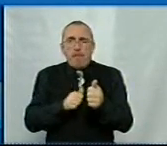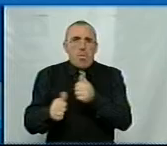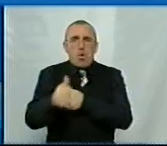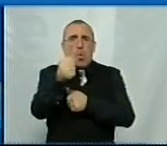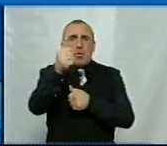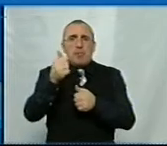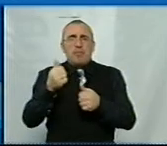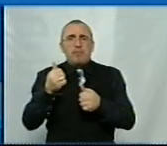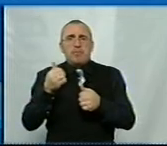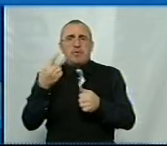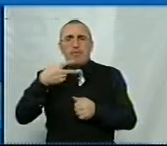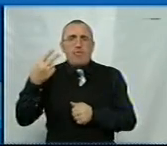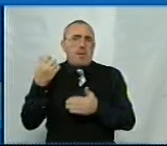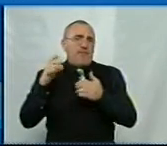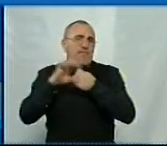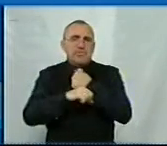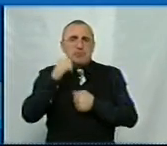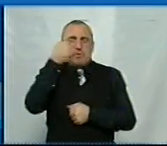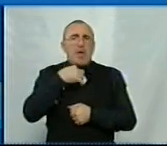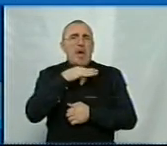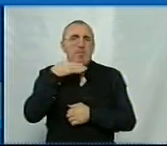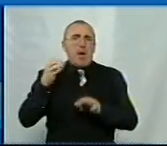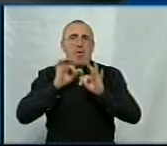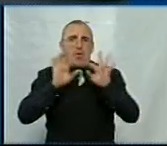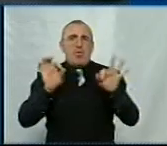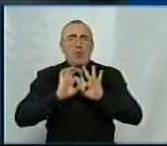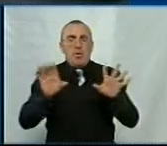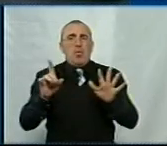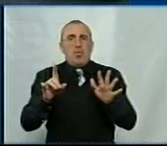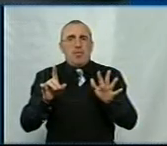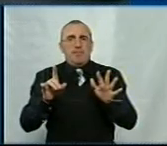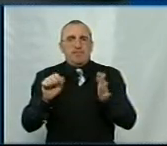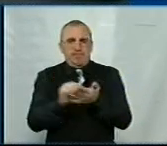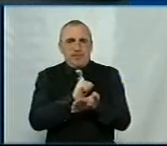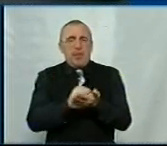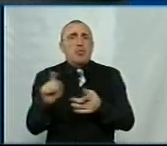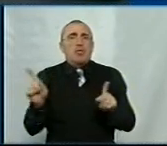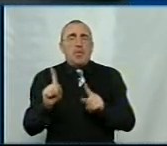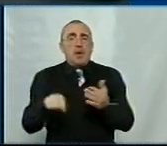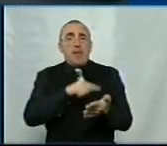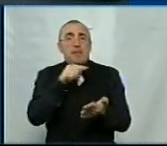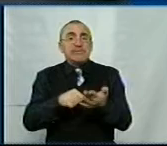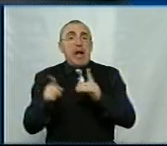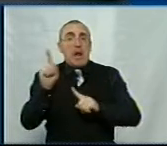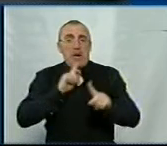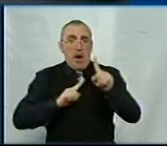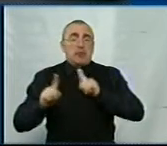2021-му, можливо, чи в кінці року. Я багато разів декларував про те, що міська рада,